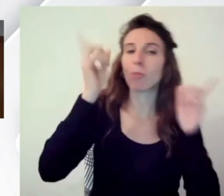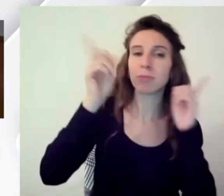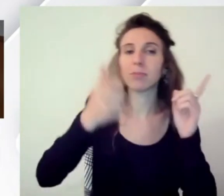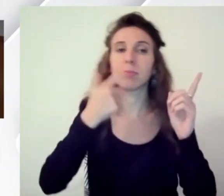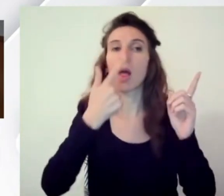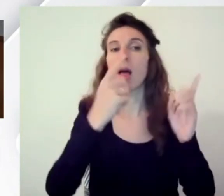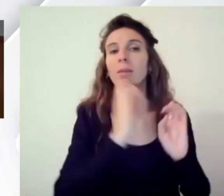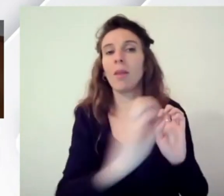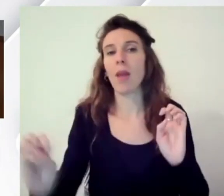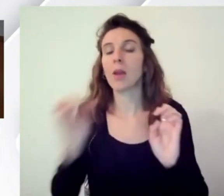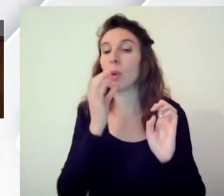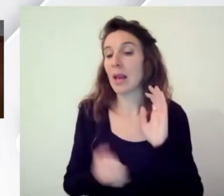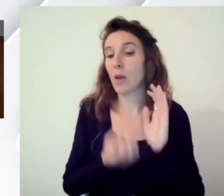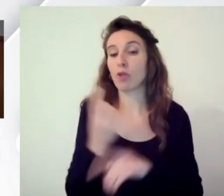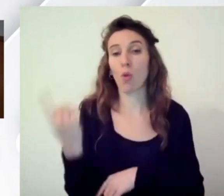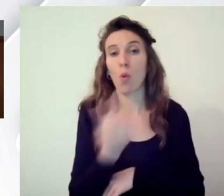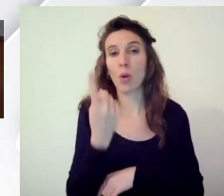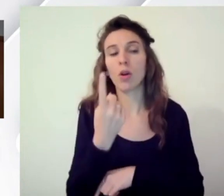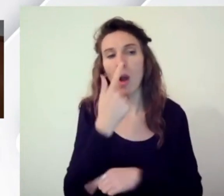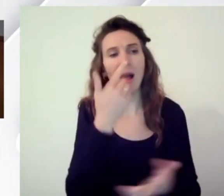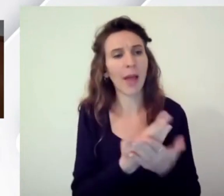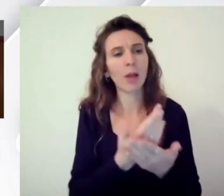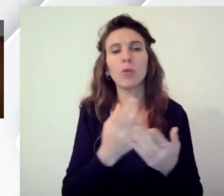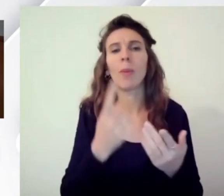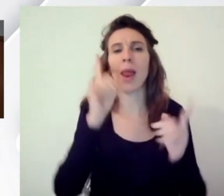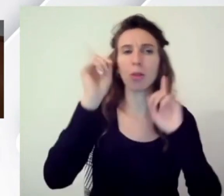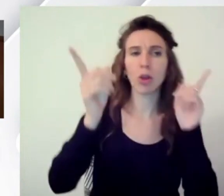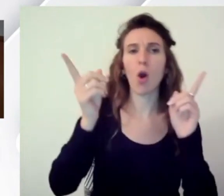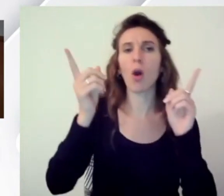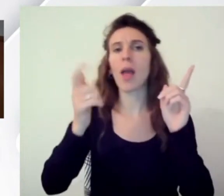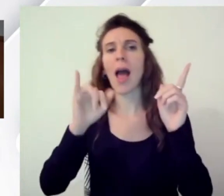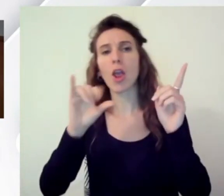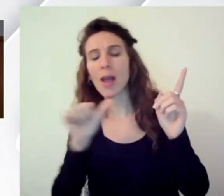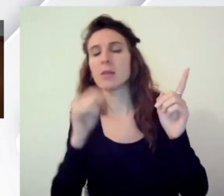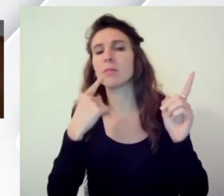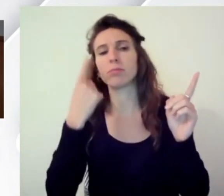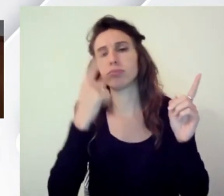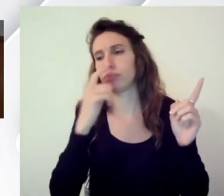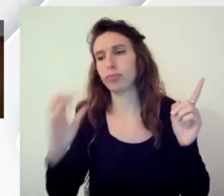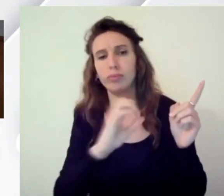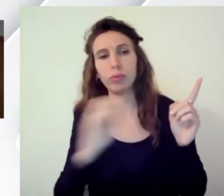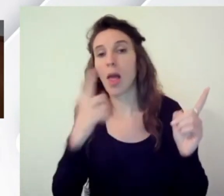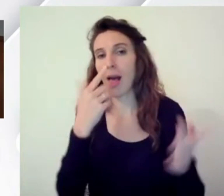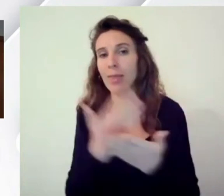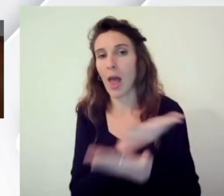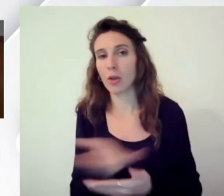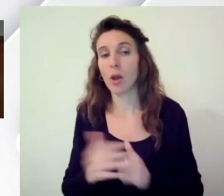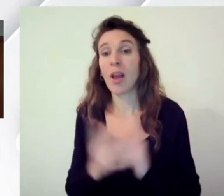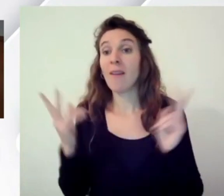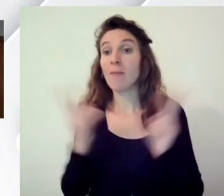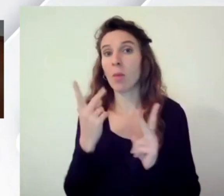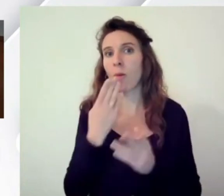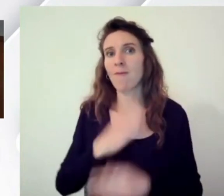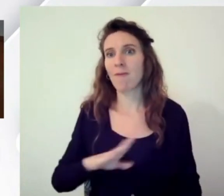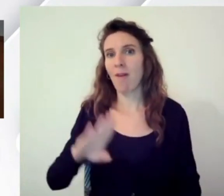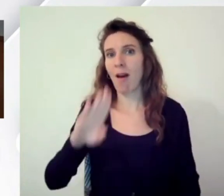genero un'applicazione che va bene per Android per iOS o altro questo è chiaramente questo è chiaramente un grosso vantaggio